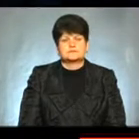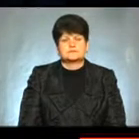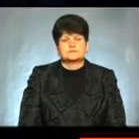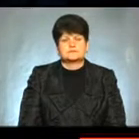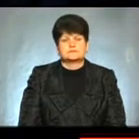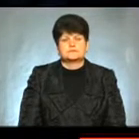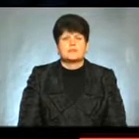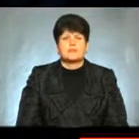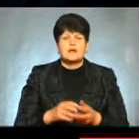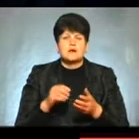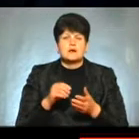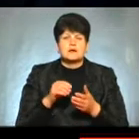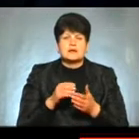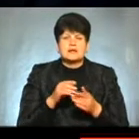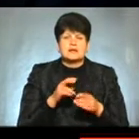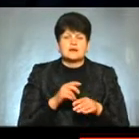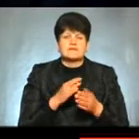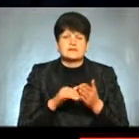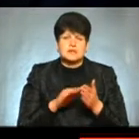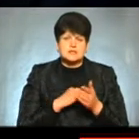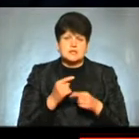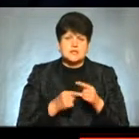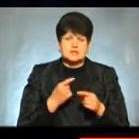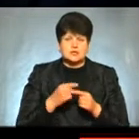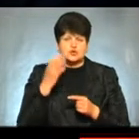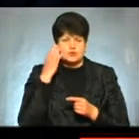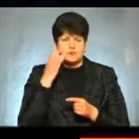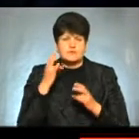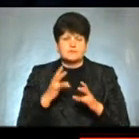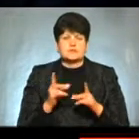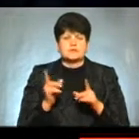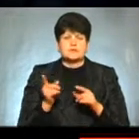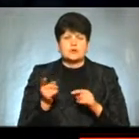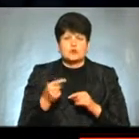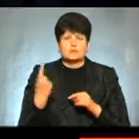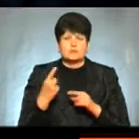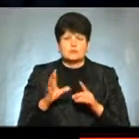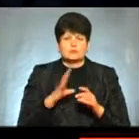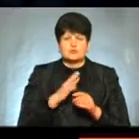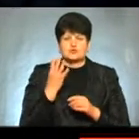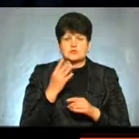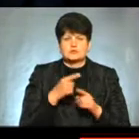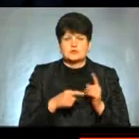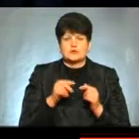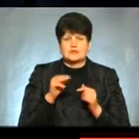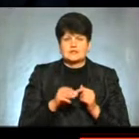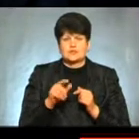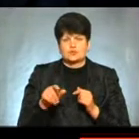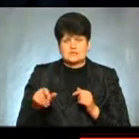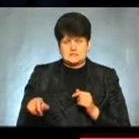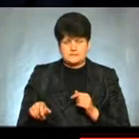Участь в ліквідації настрій аварії в Чорнобильській атомно-літростанції З Тернопільської області приймало майже 4,5 тисячі осіб